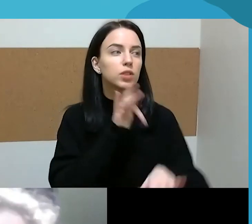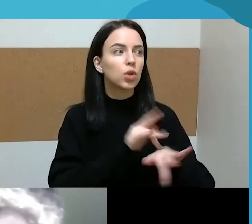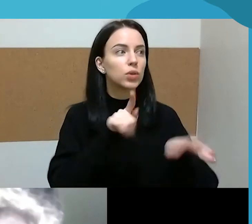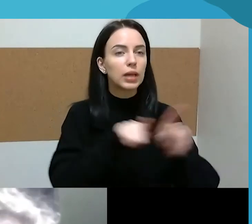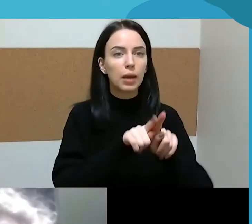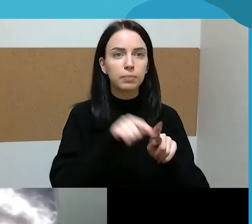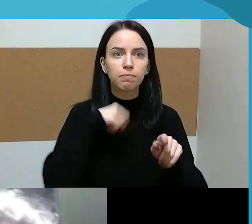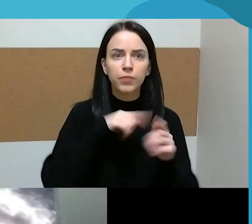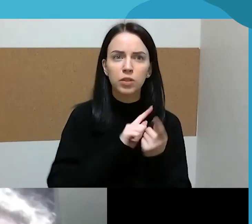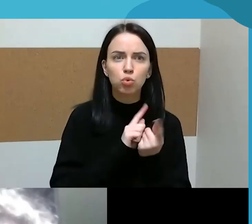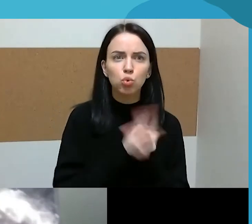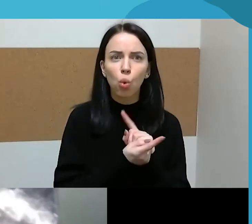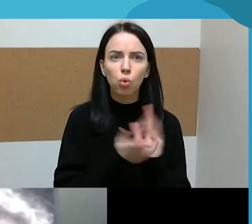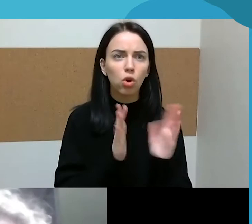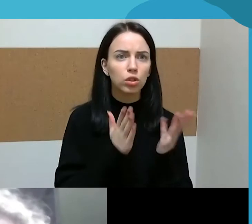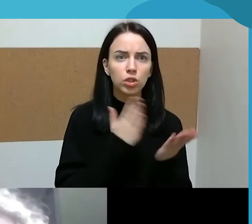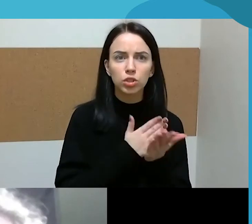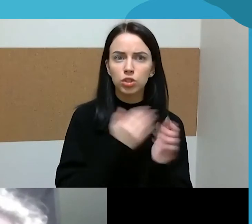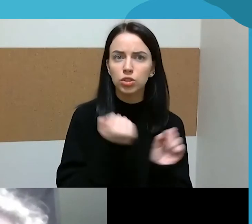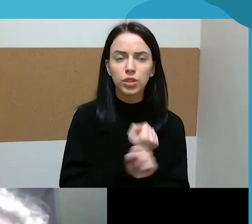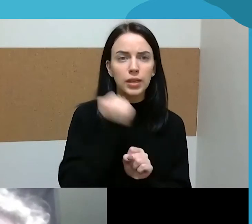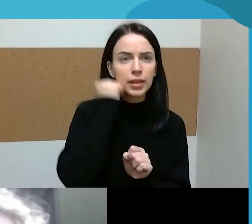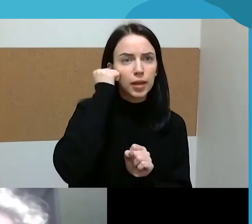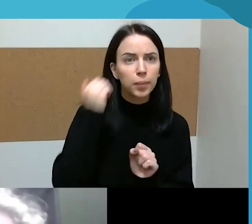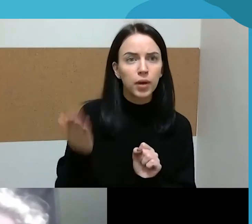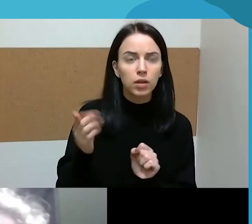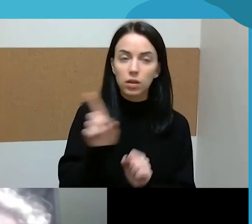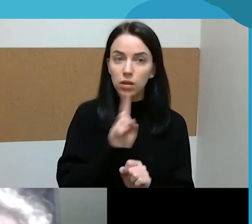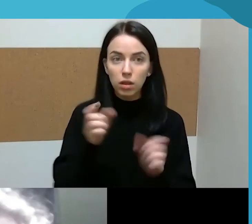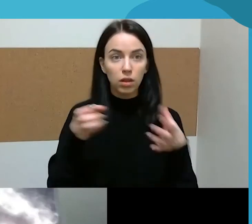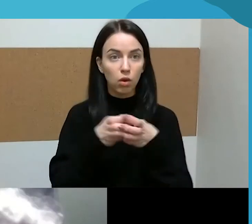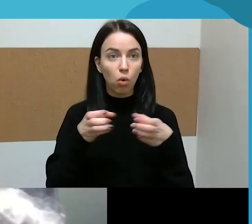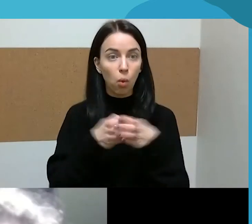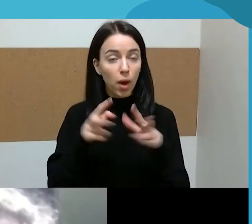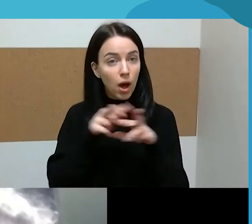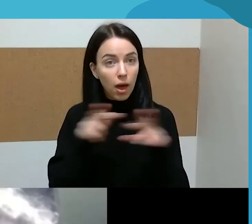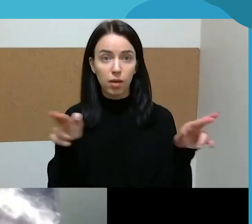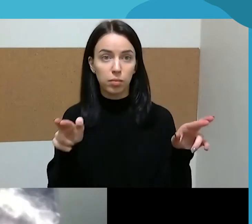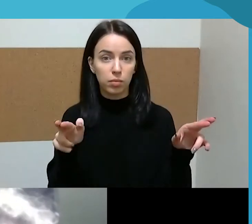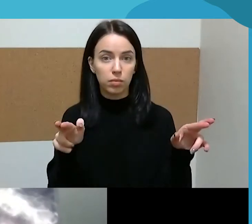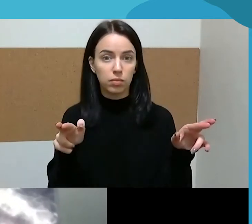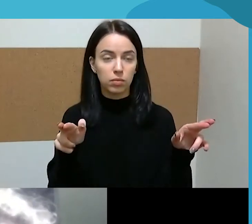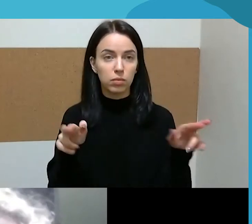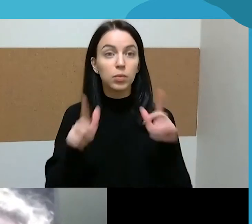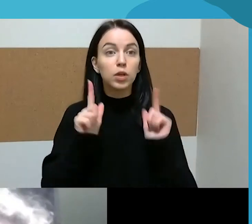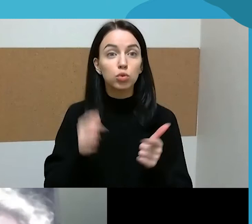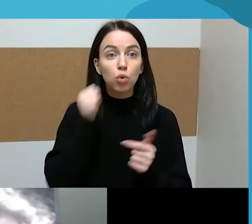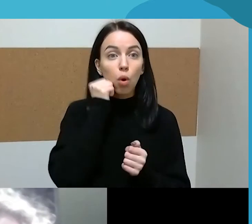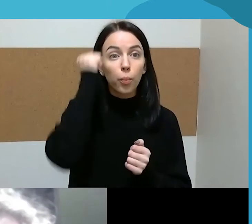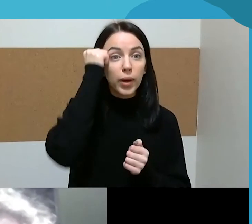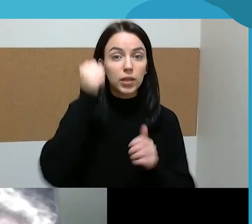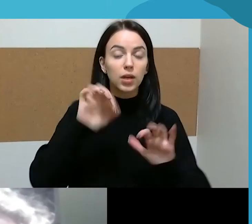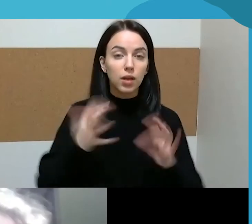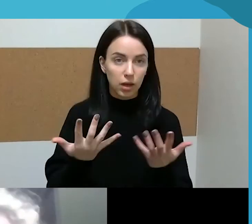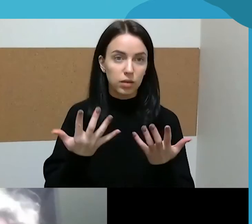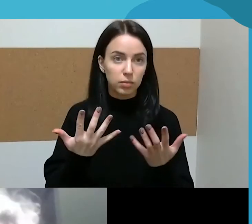kažkuo tai atsidėkoti. Ne, tai yra du lygiai verši komandos nariai ir ta didžioji padėka tėvui. Tai yra va tai, apie ką